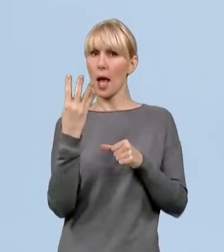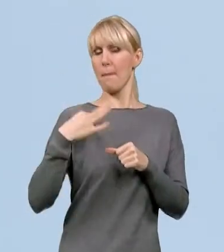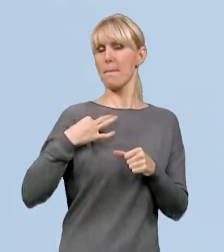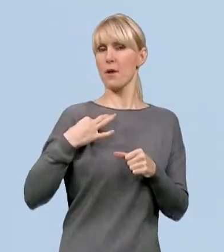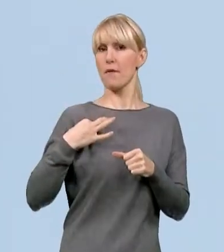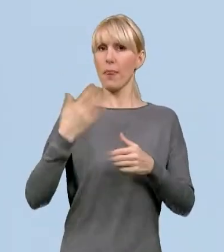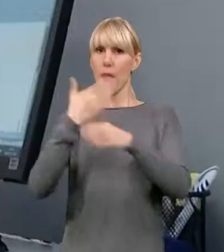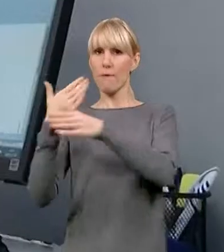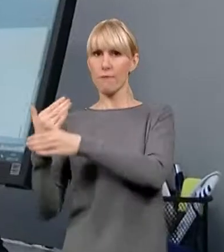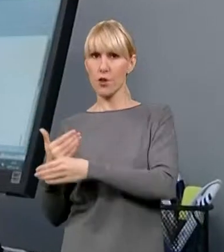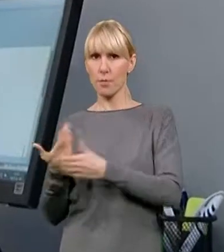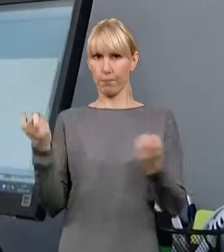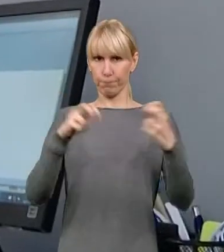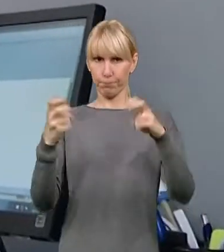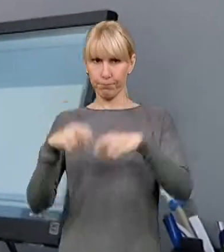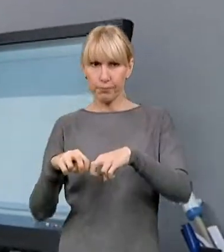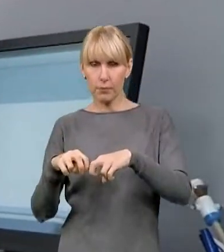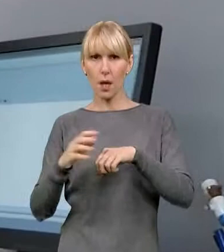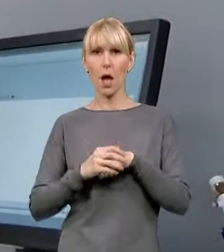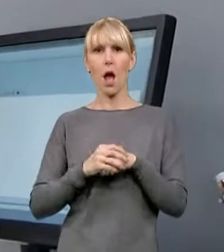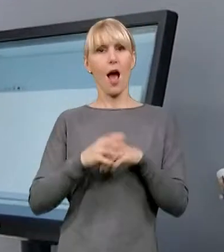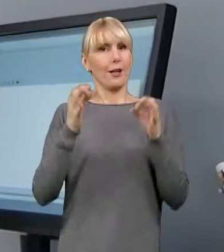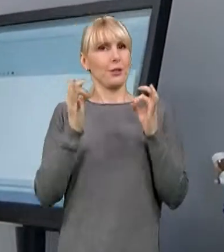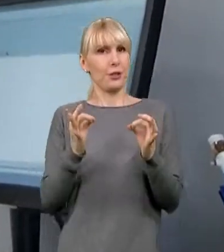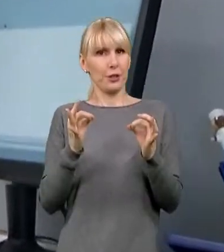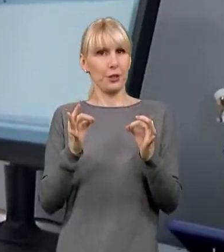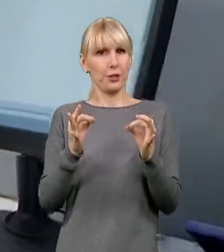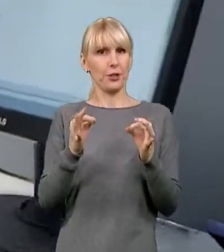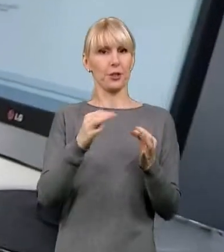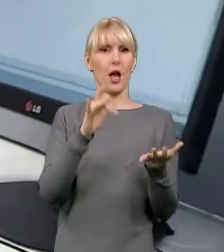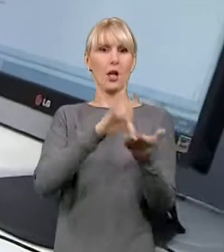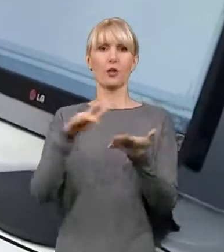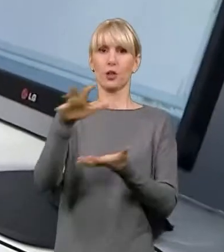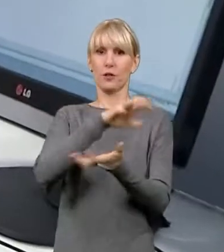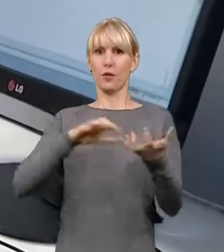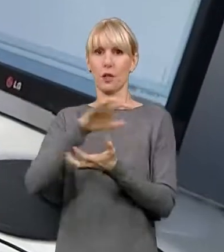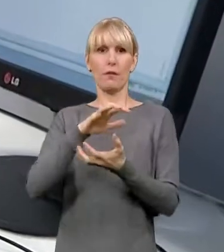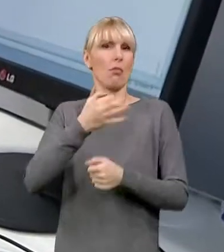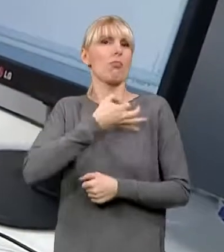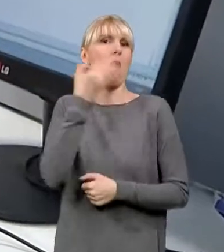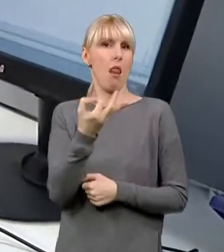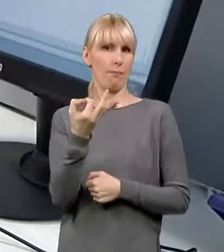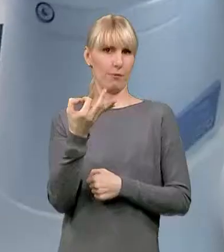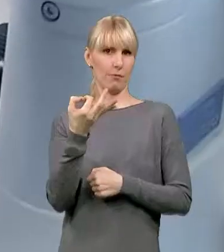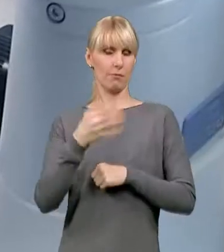średniej wielkości. Dziś Mabion to światowy lider w produkcji leków nowej generacji.